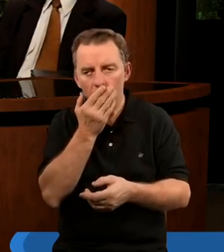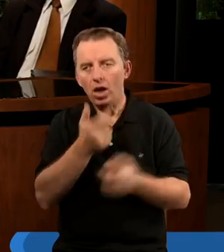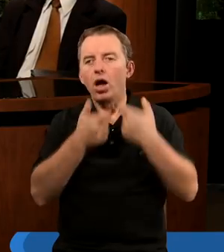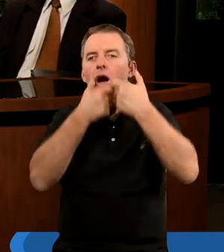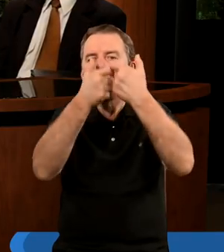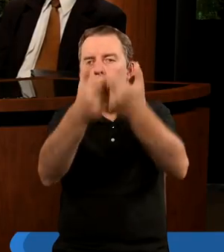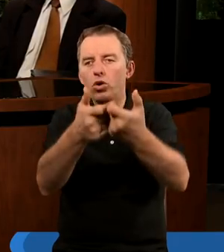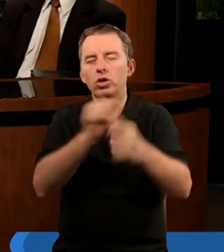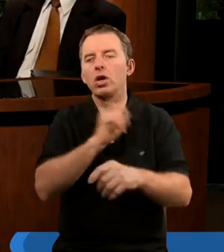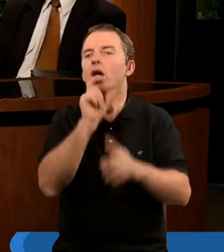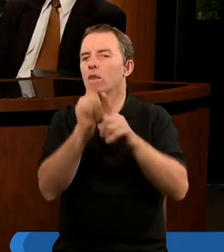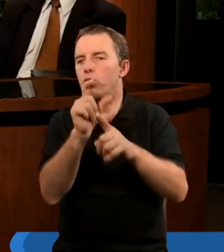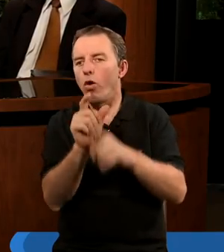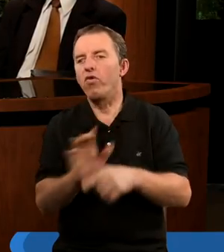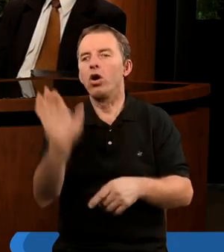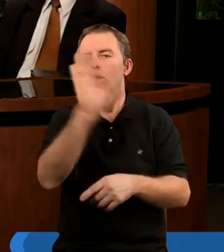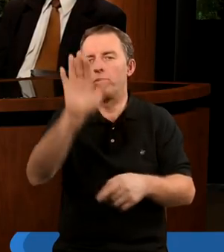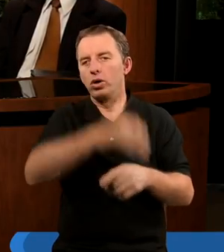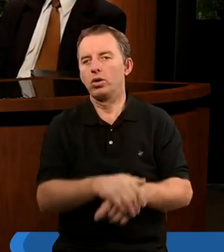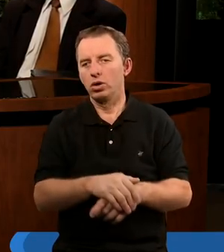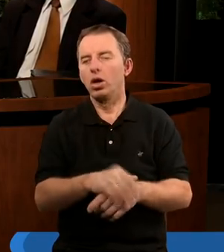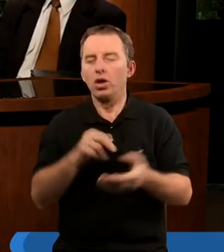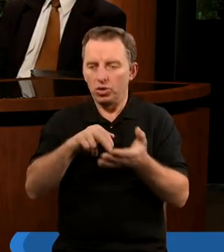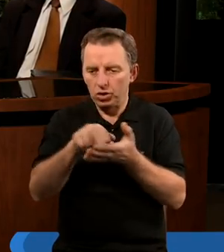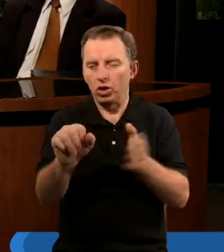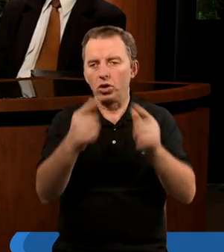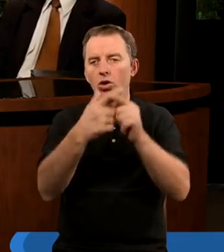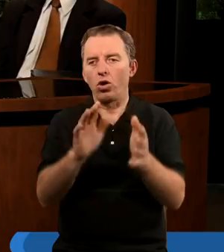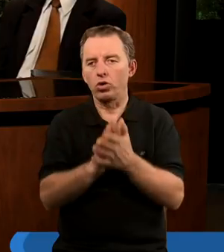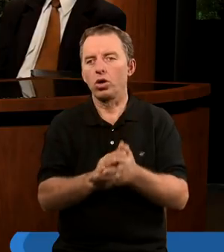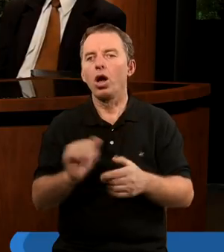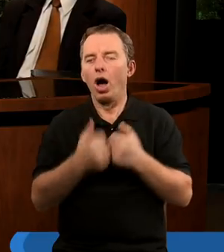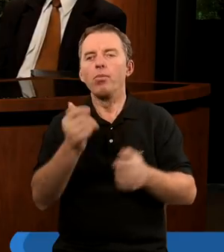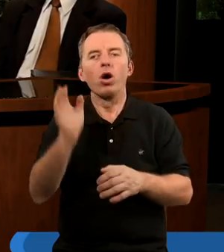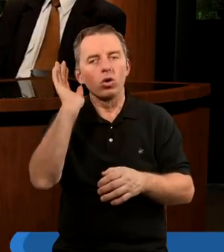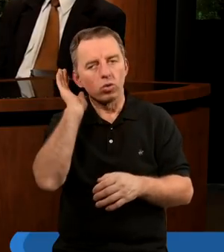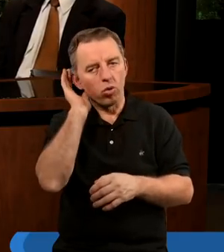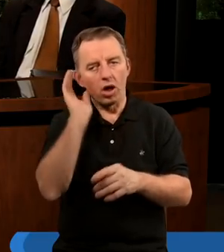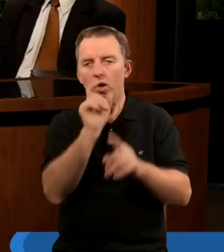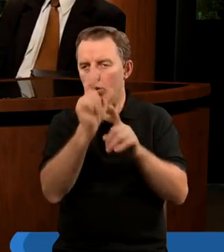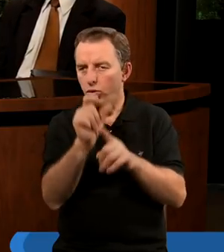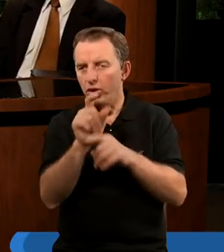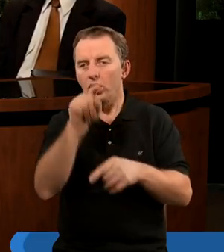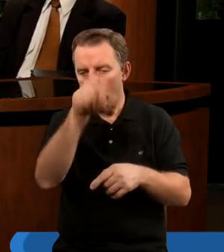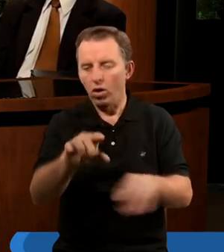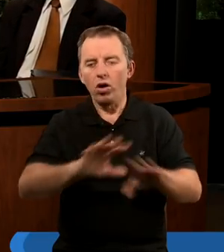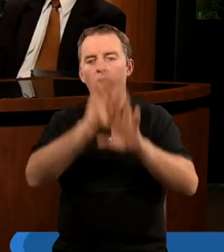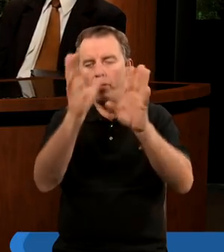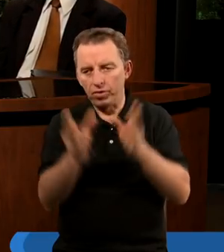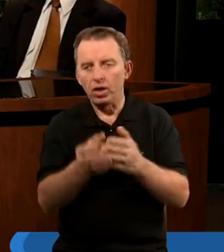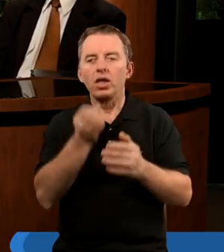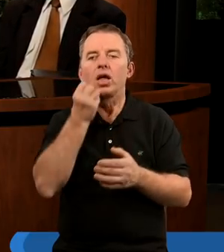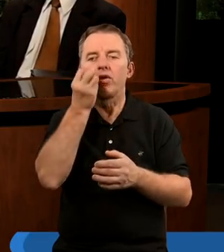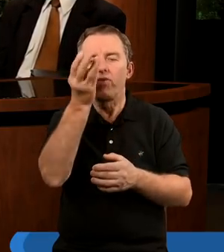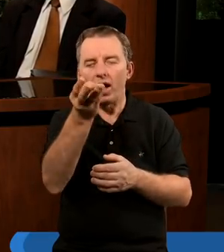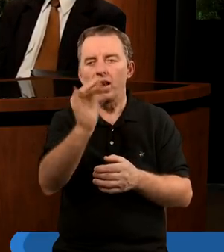głosi się Słowo Boże. Idzie się do Kościoła, żeby słuchać Słowa Bożego. I Ono, nas wszystkich, i to